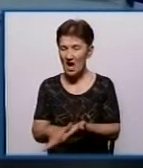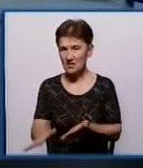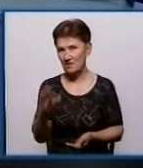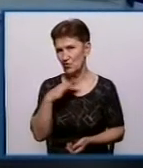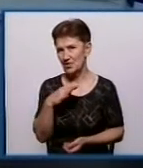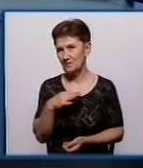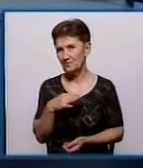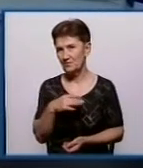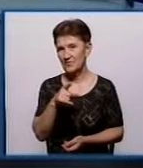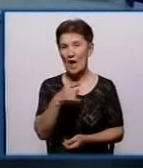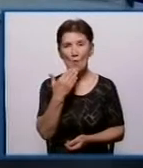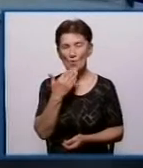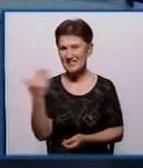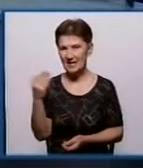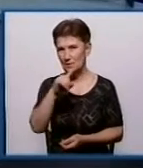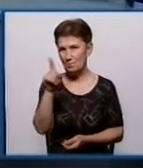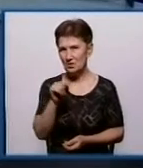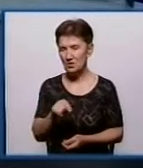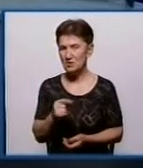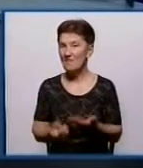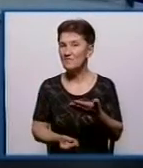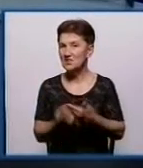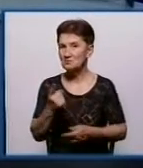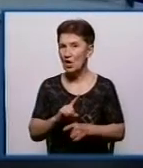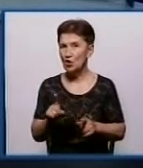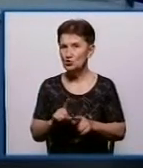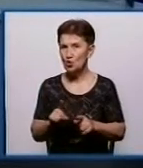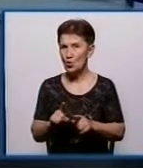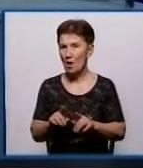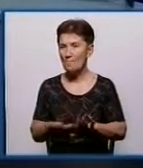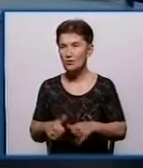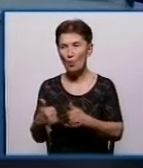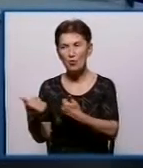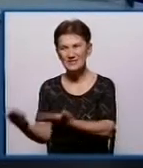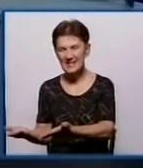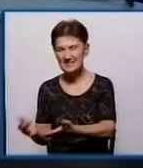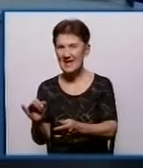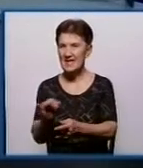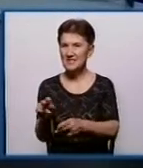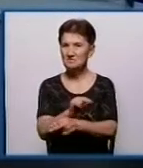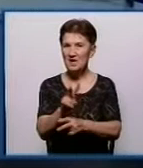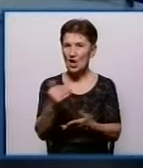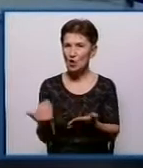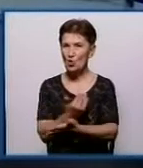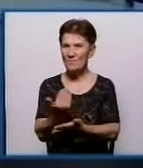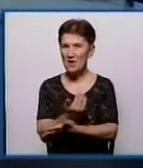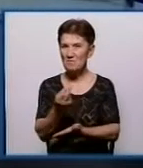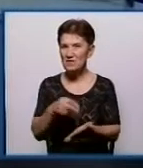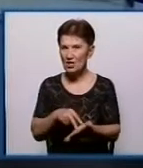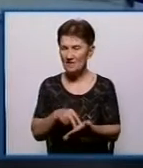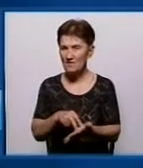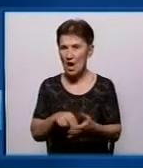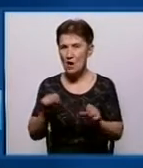Чи не останнє питання, виявляється, що пропозиції та зауваження до нових тарифів, які прогнозуються, можливо,